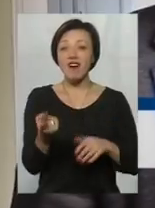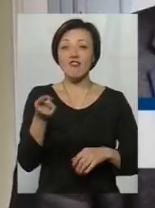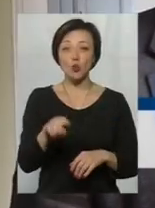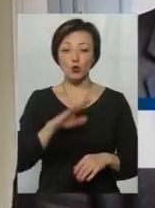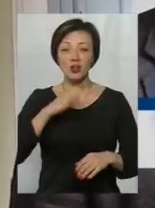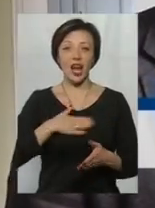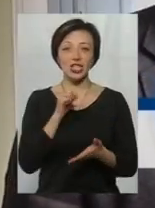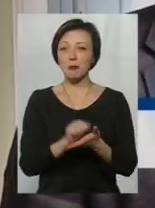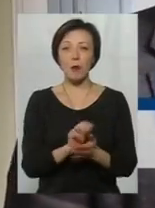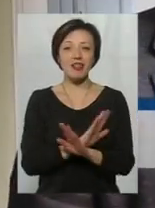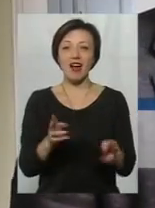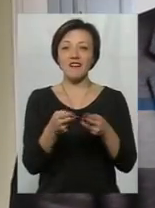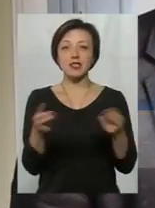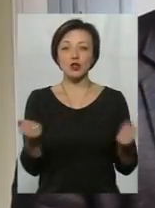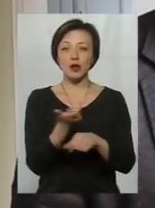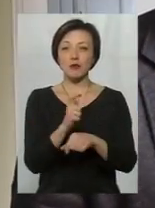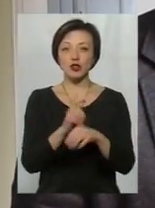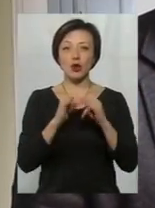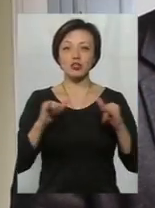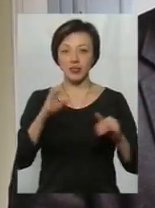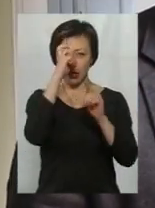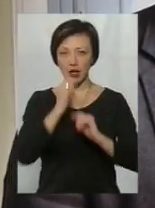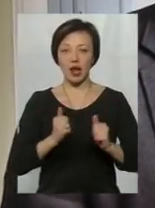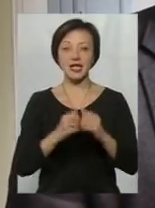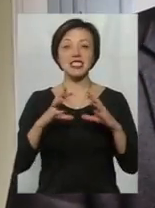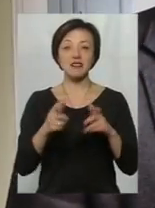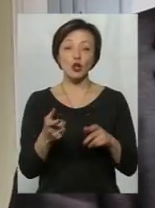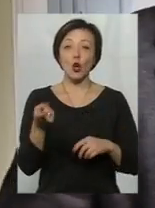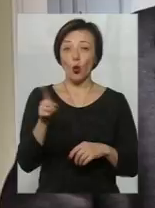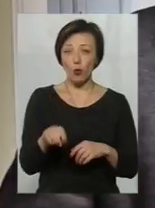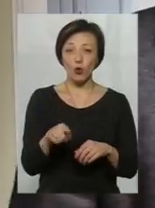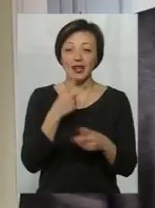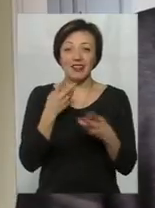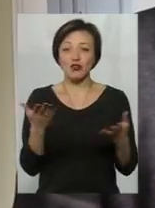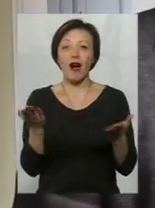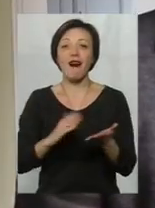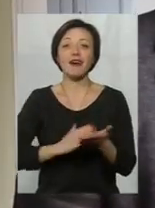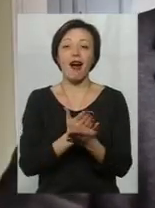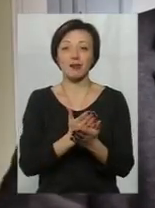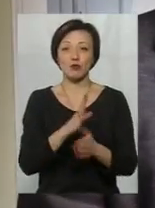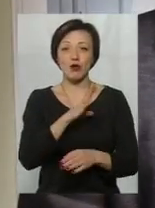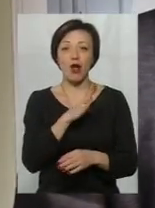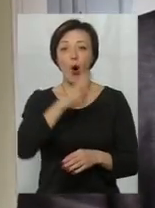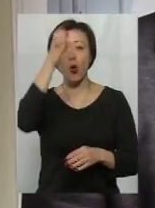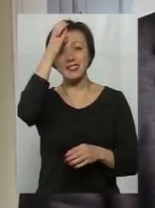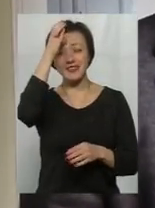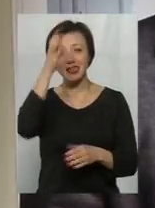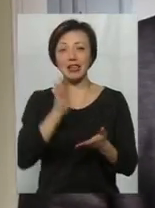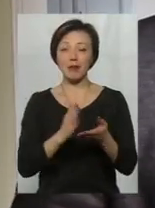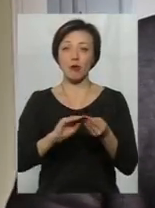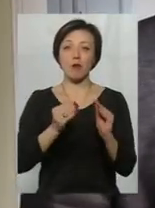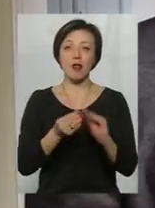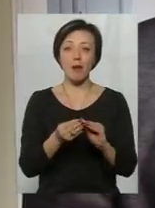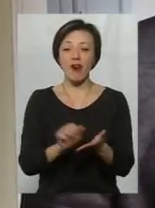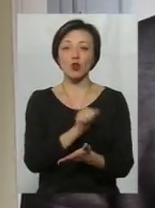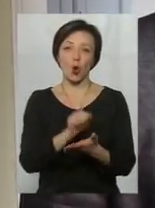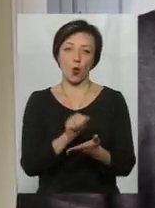дипломи не визнаються в більшості розвинутих країн світу, тому, не дивлячись на те, яка б якість не була саме освіти, є проблема в